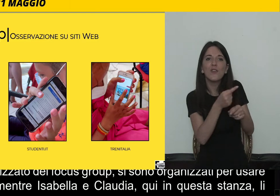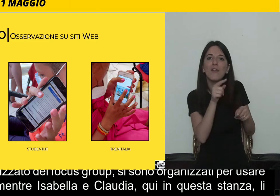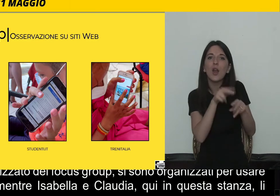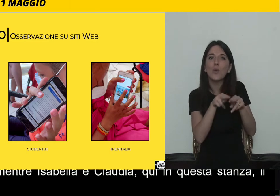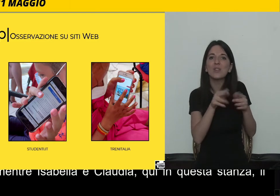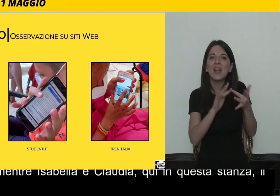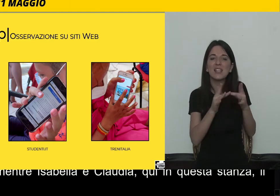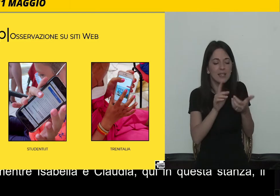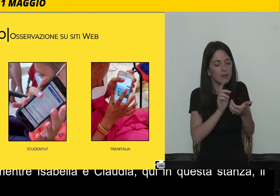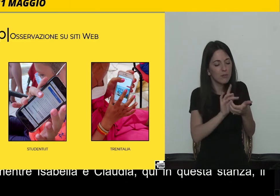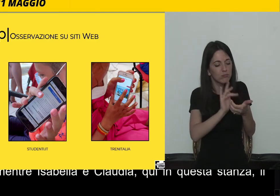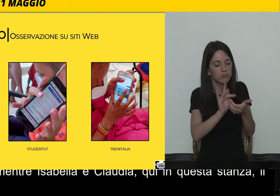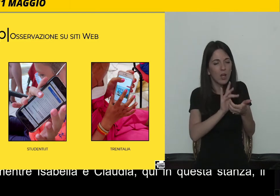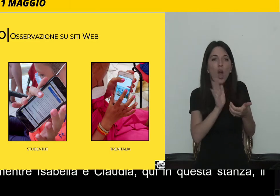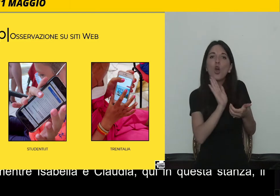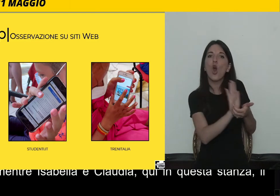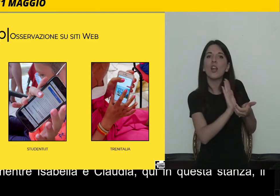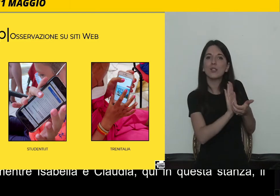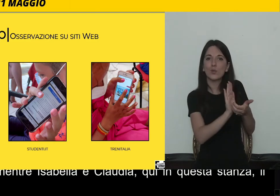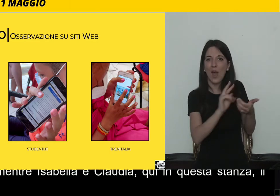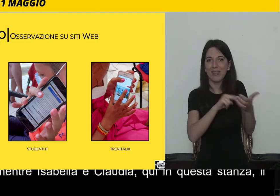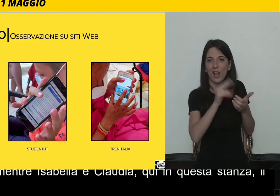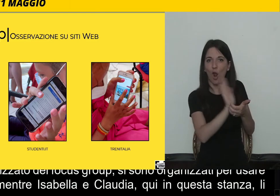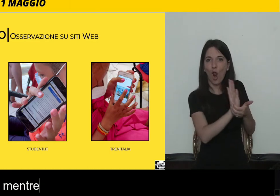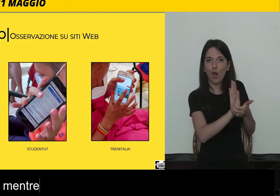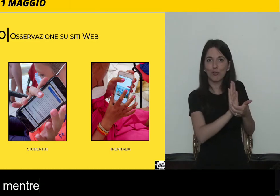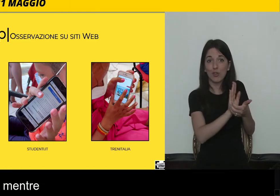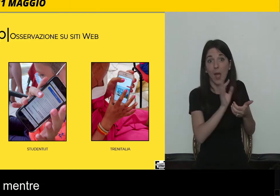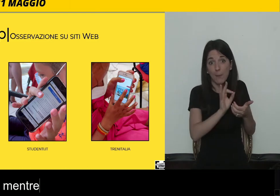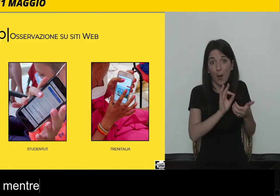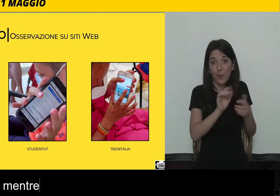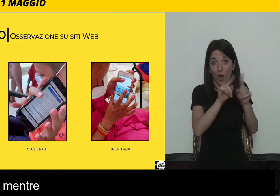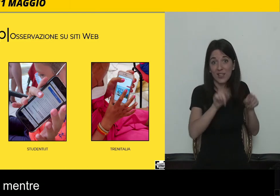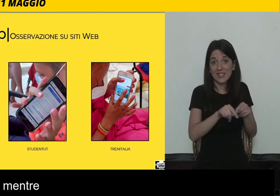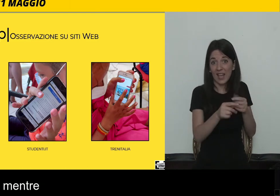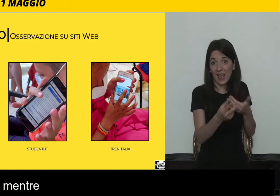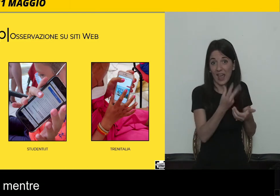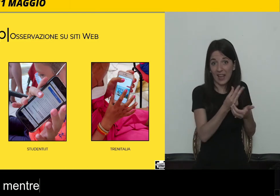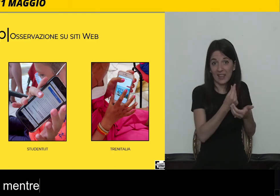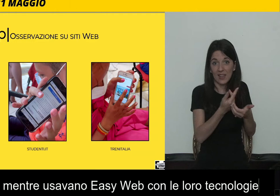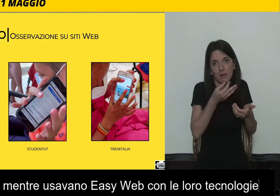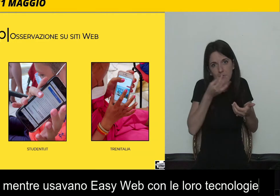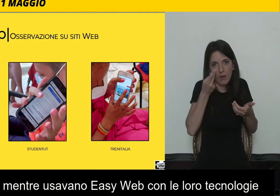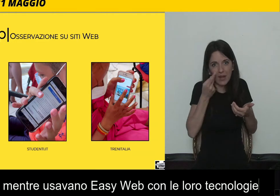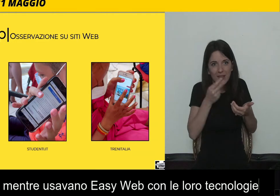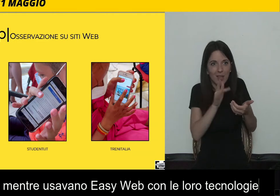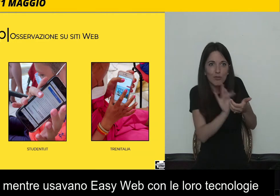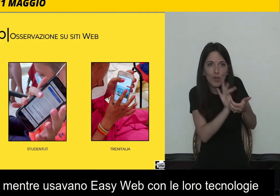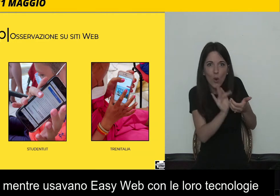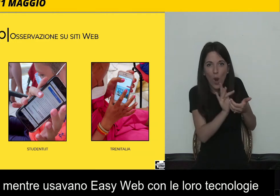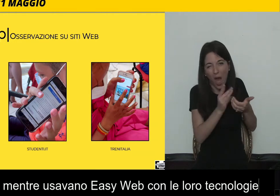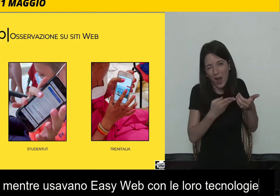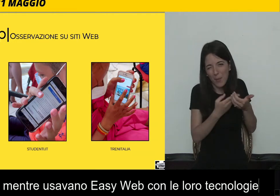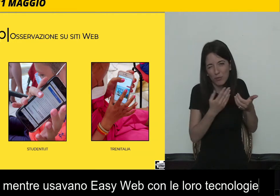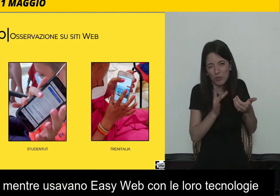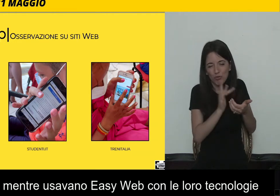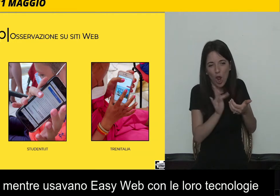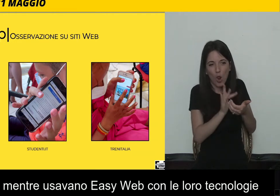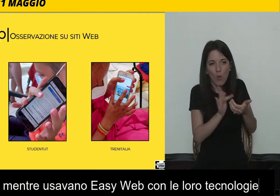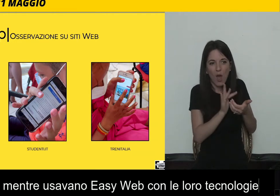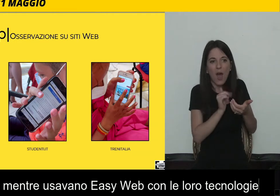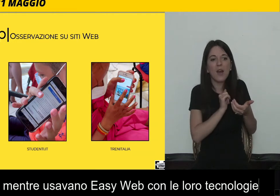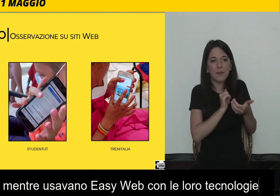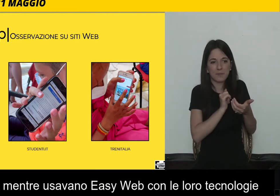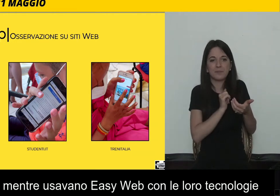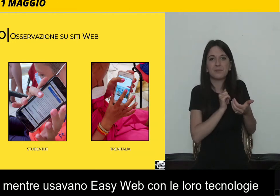siti web con le loro tecnologie, quindi con gli screen reader. Vedete, usano soprattutto i cellulari, quindi con gli assistenti, con gli screen